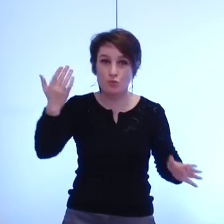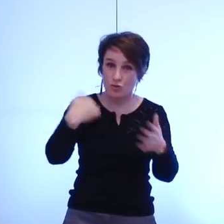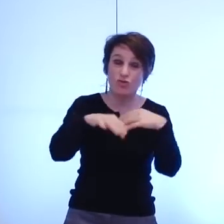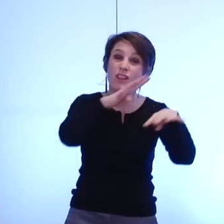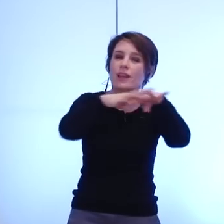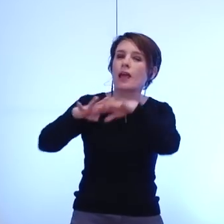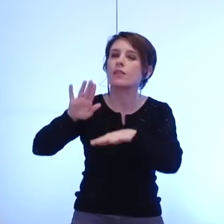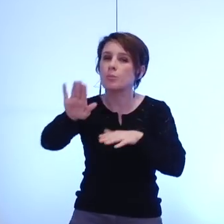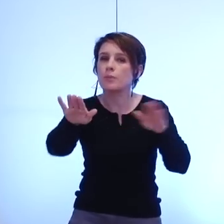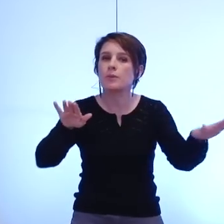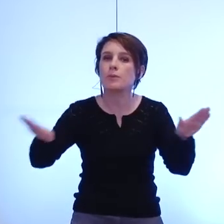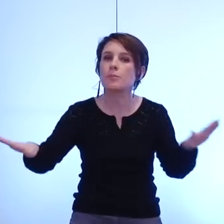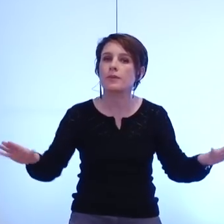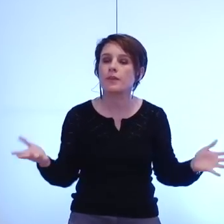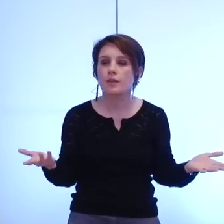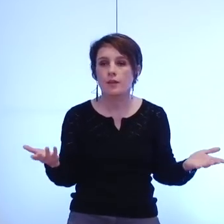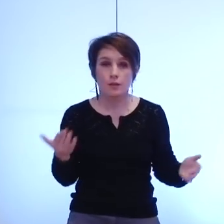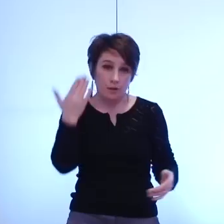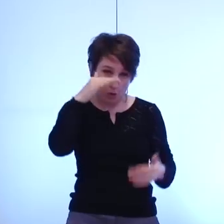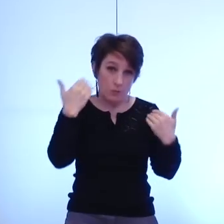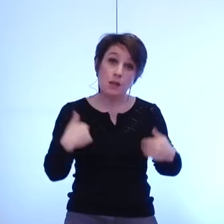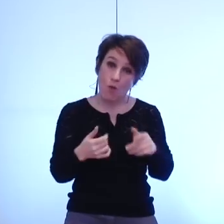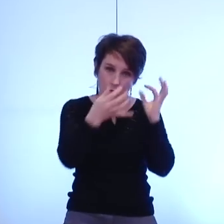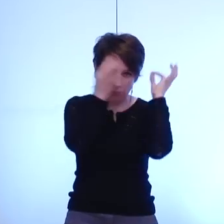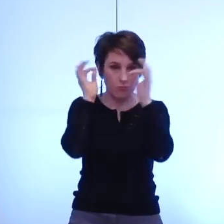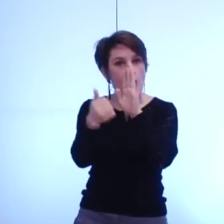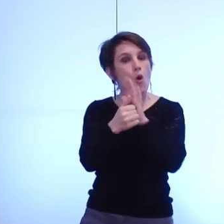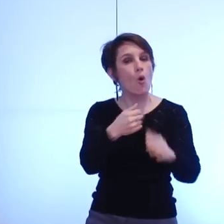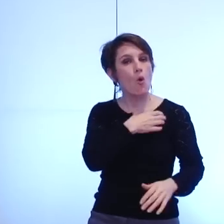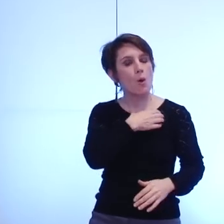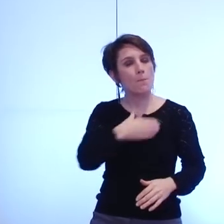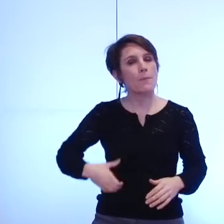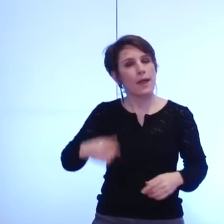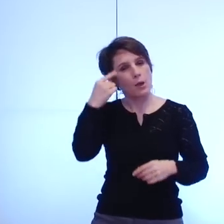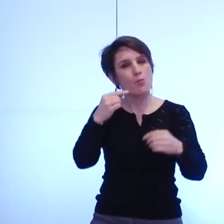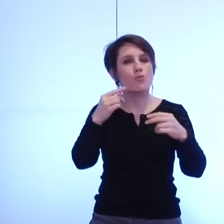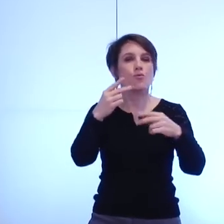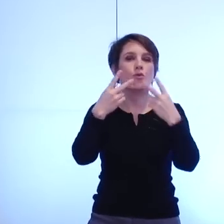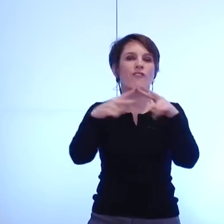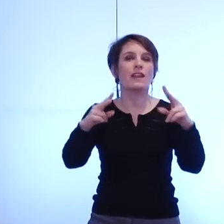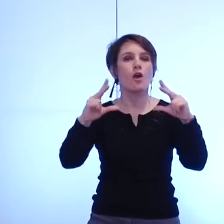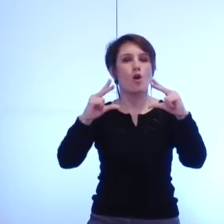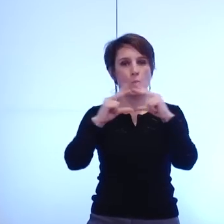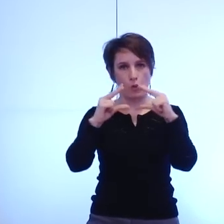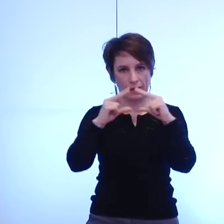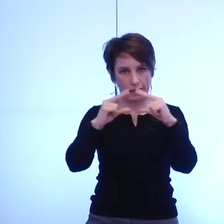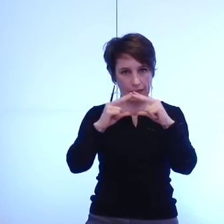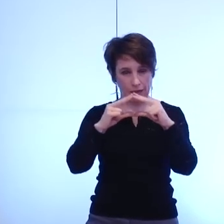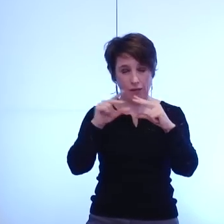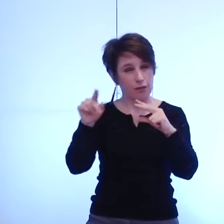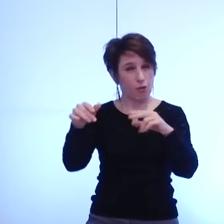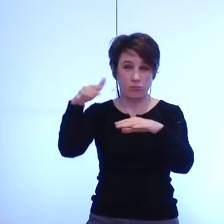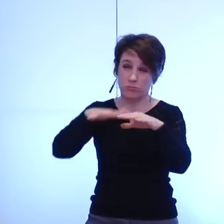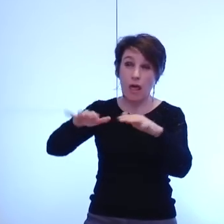agglomération et vous savez que le maire que je suis de la commune de Pont-de-Clé dont le revenu par habitant est un des plus faibles de l